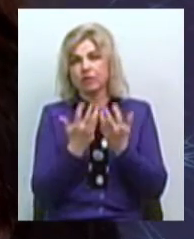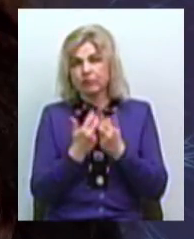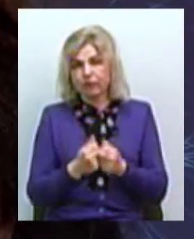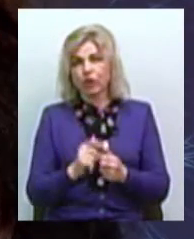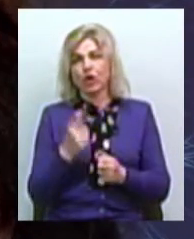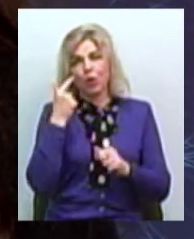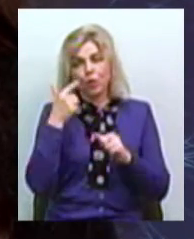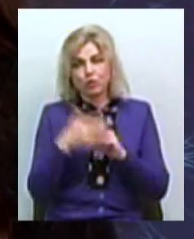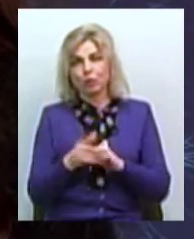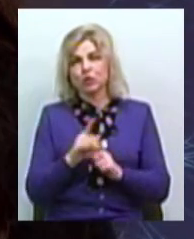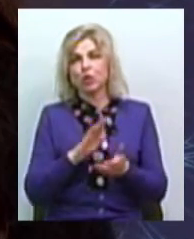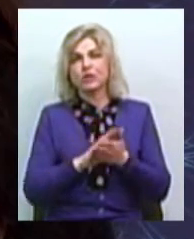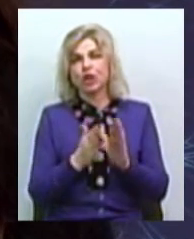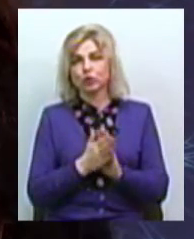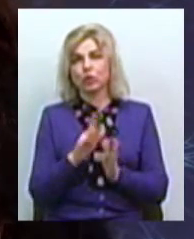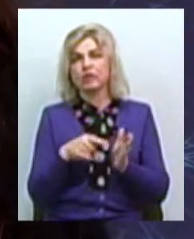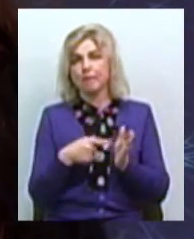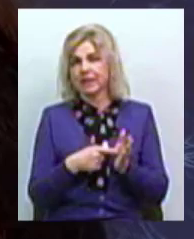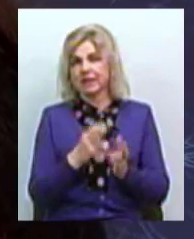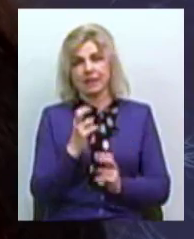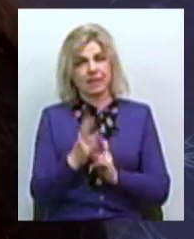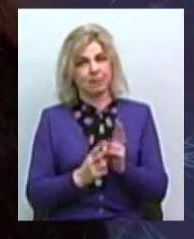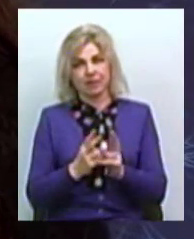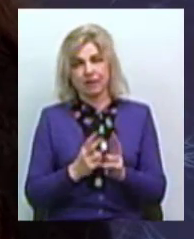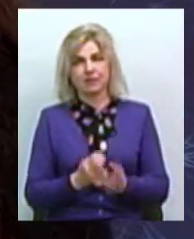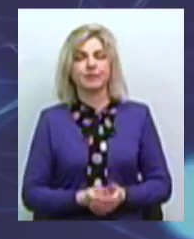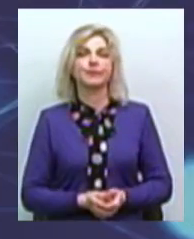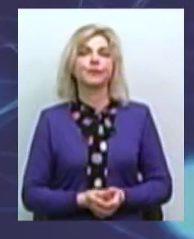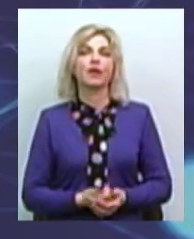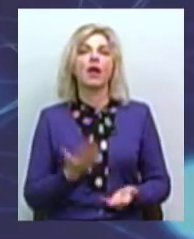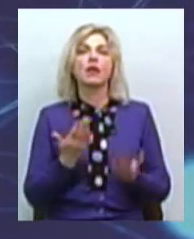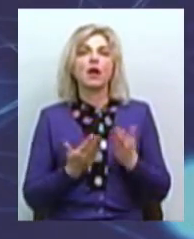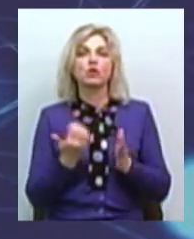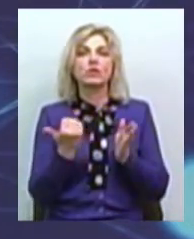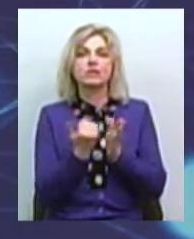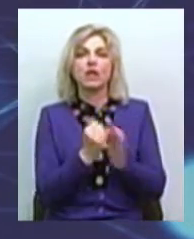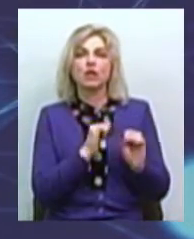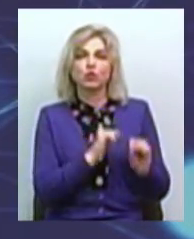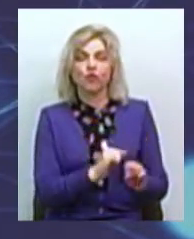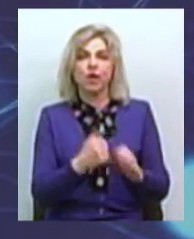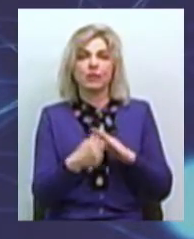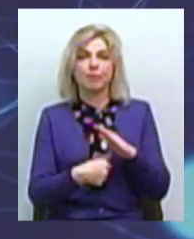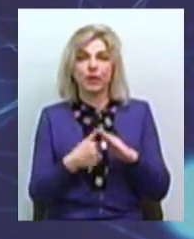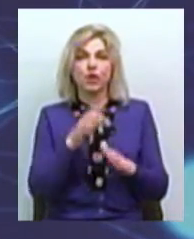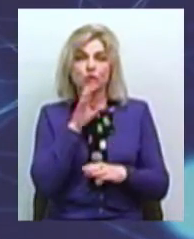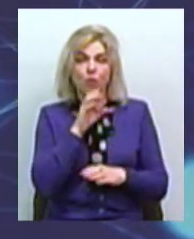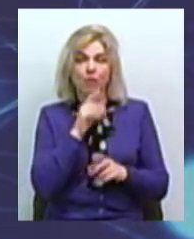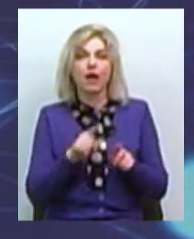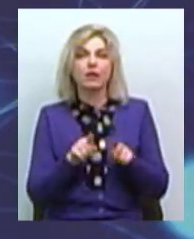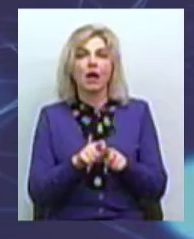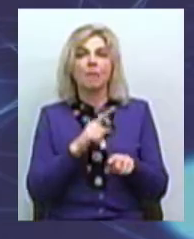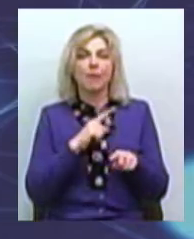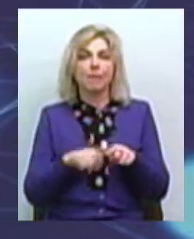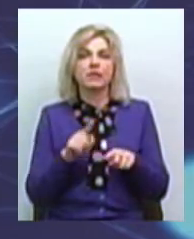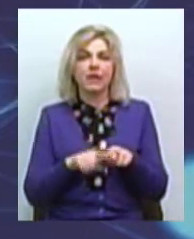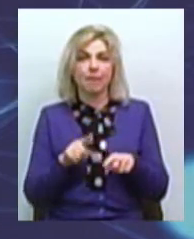значно ситуація в місті не змінилася. А скажіть, будь ласка, якщо стерилізувати безпритульних тварин такими швидкими